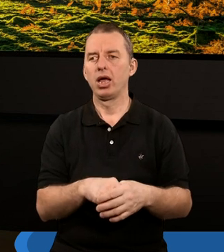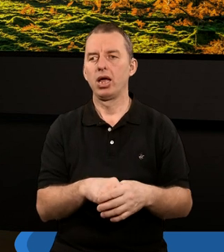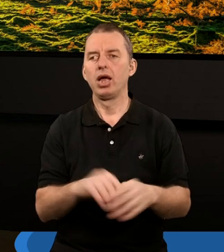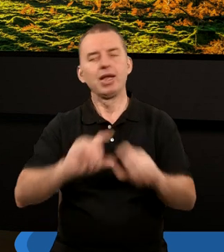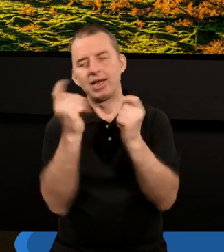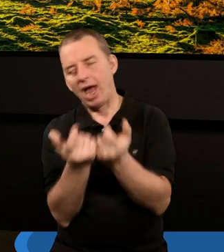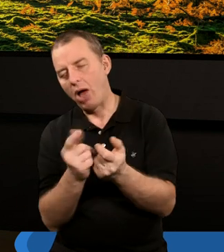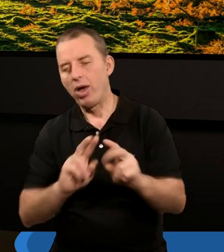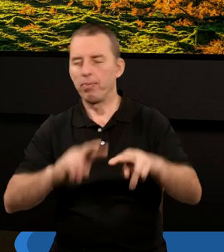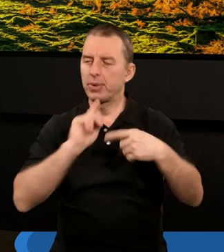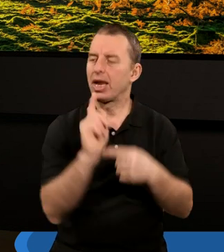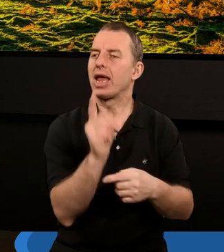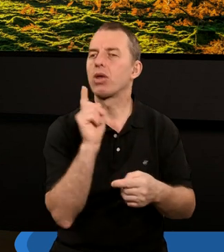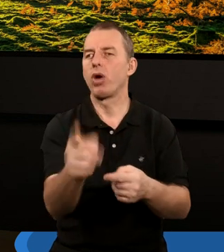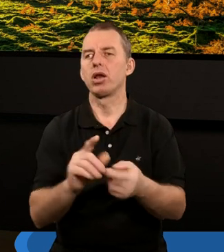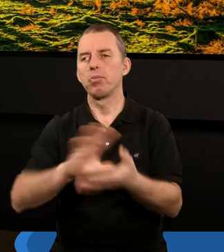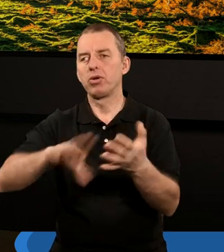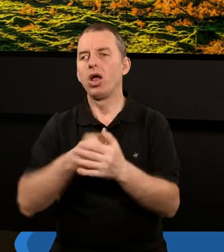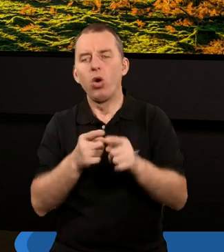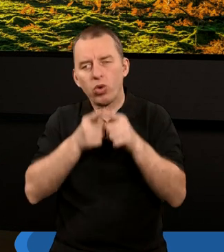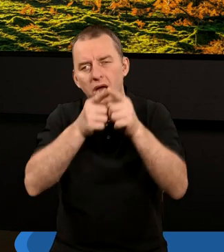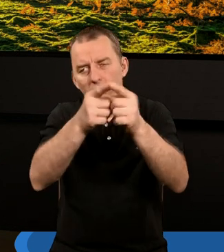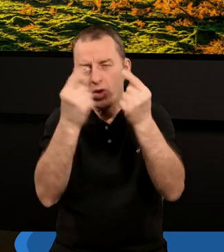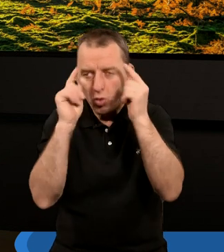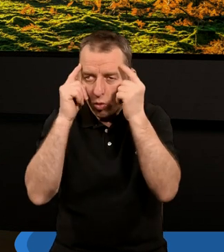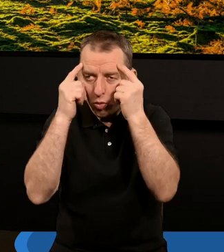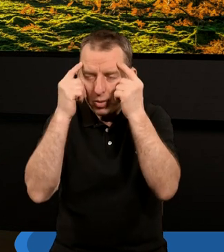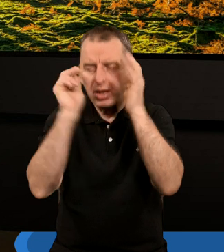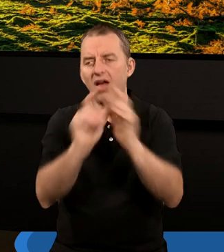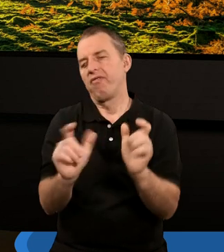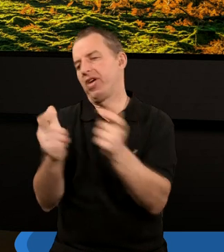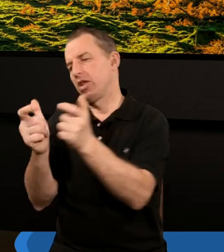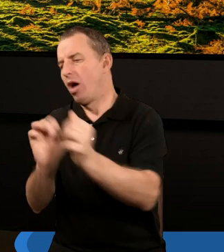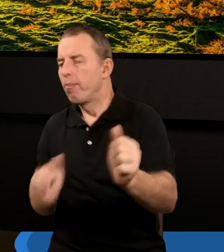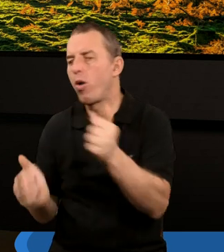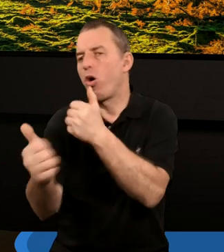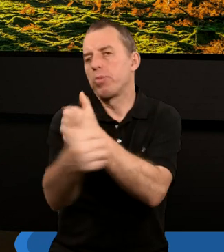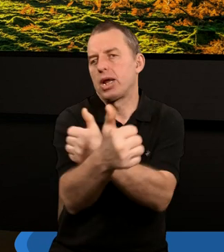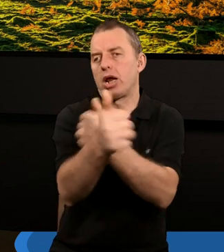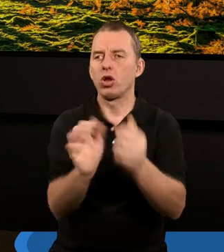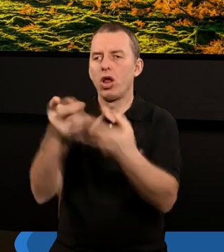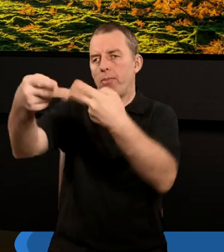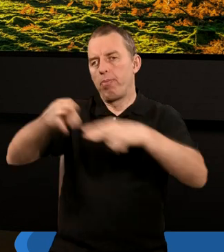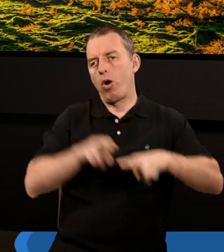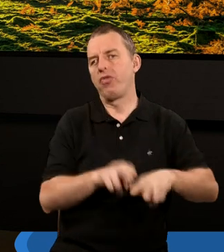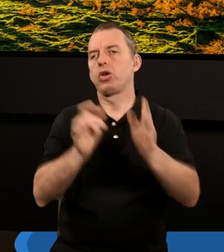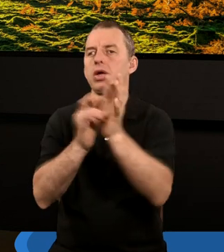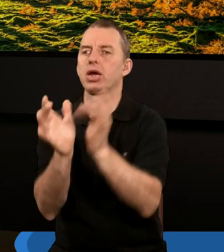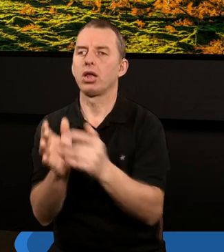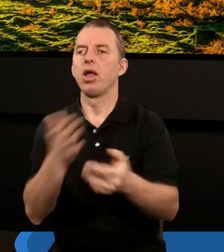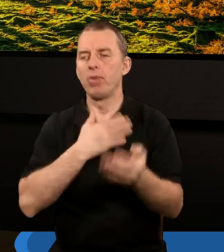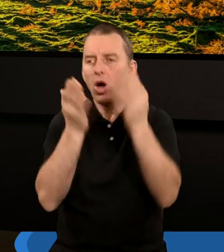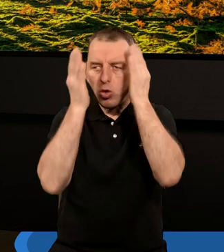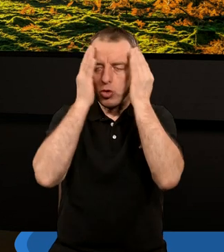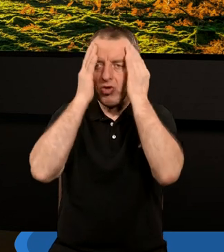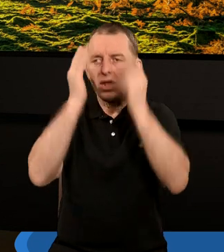całe przesłanie Pisma Świętego i szczególnie ukierunkowuje nasze umysły na wydarzenia poprzedzające powrót Pana, ona ma